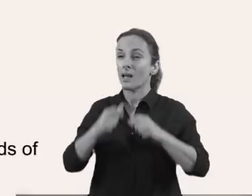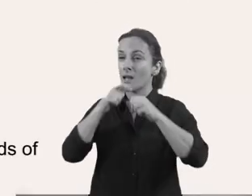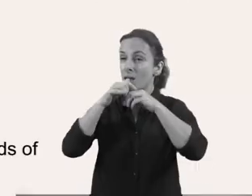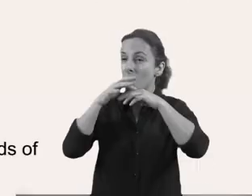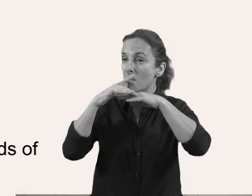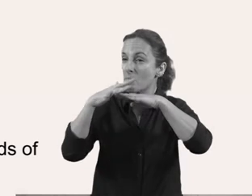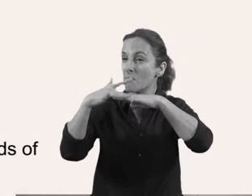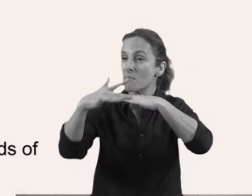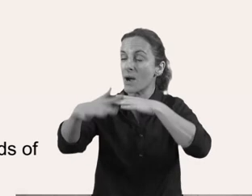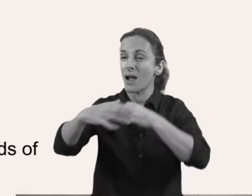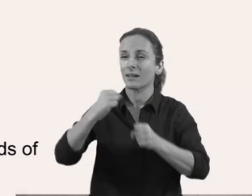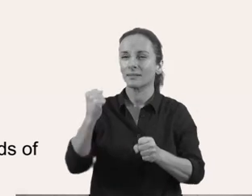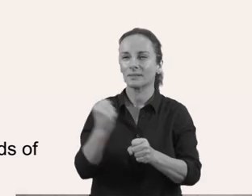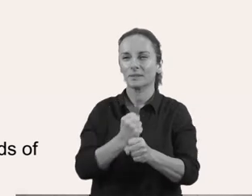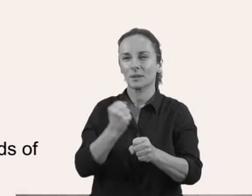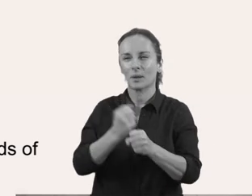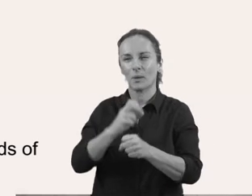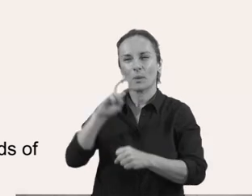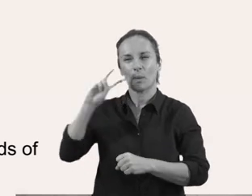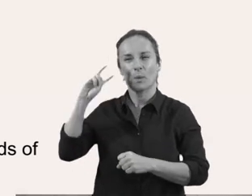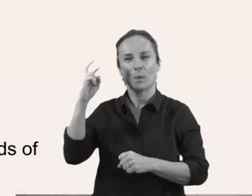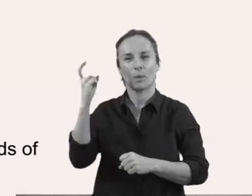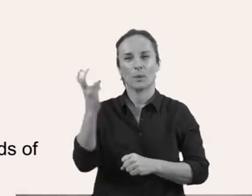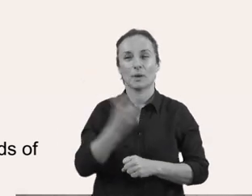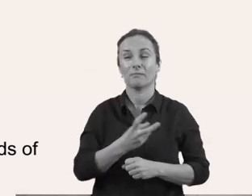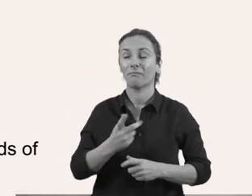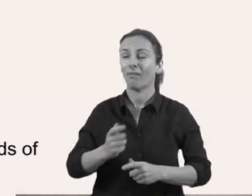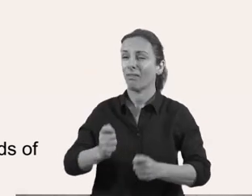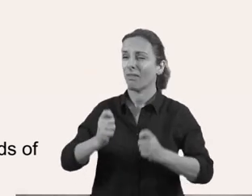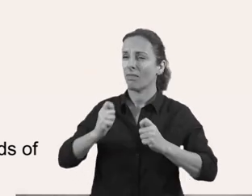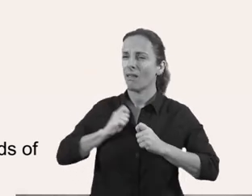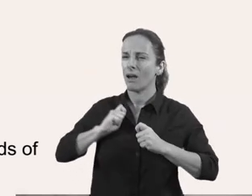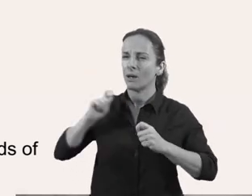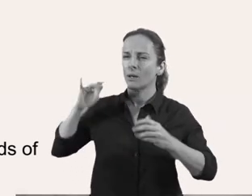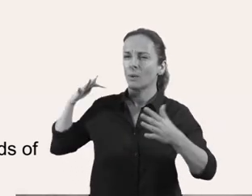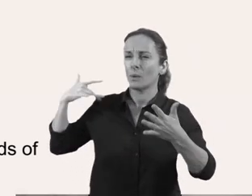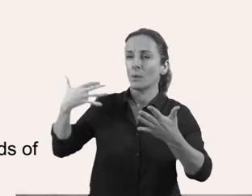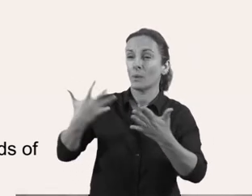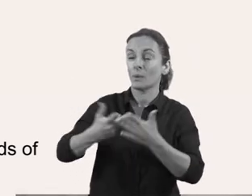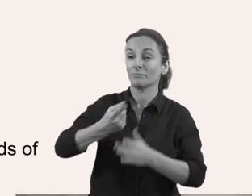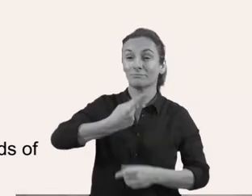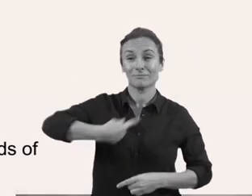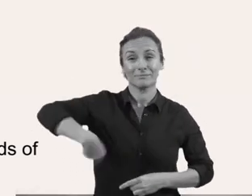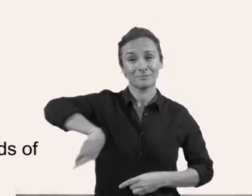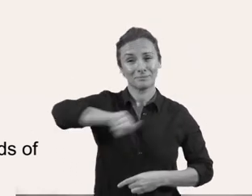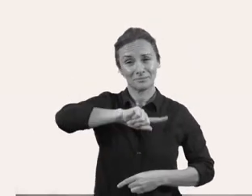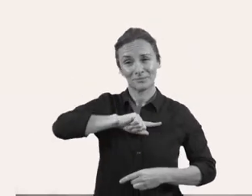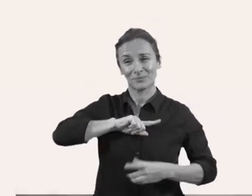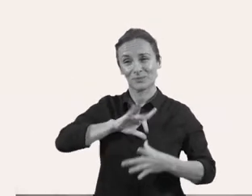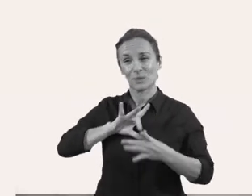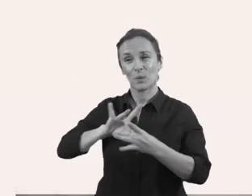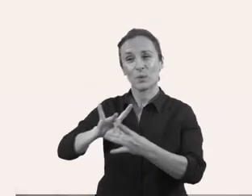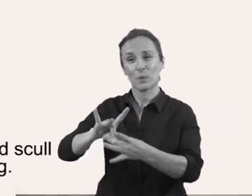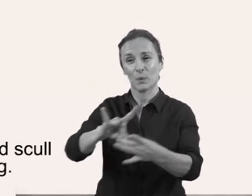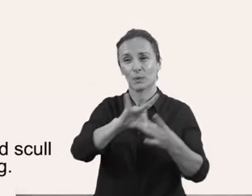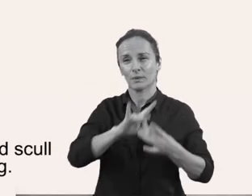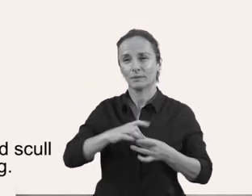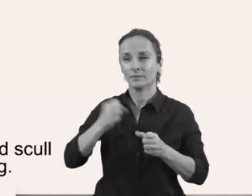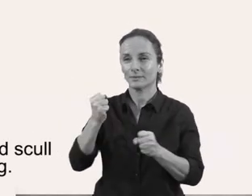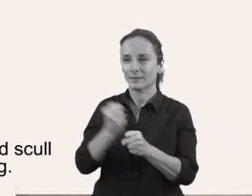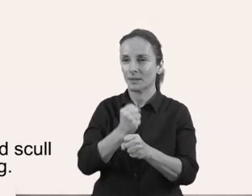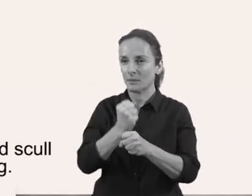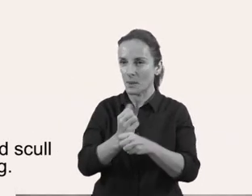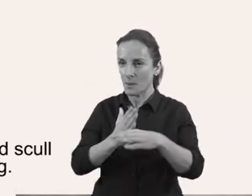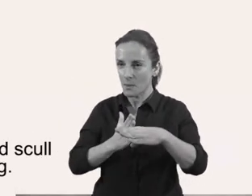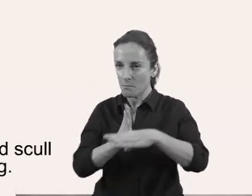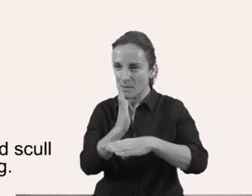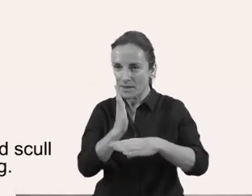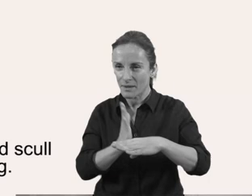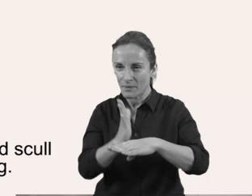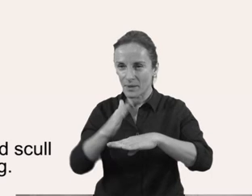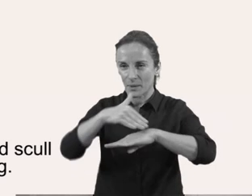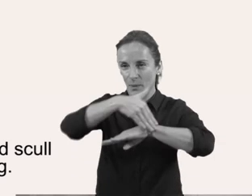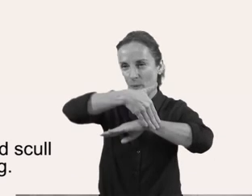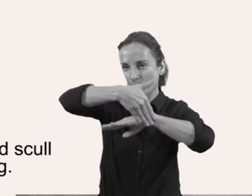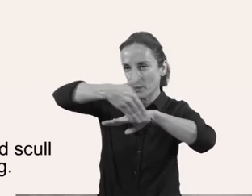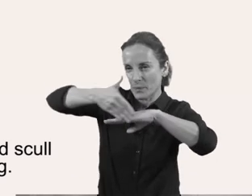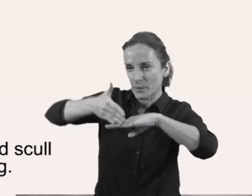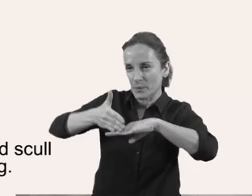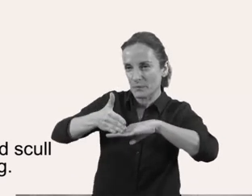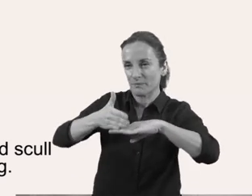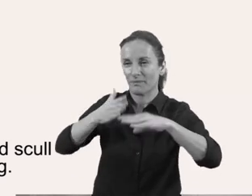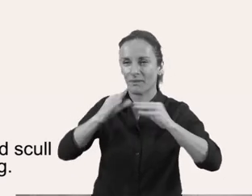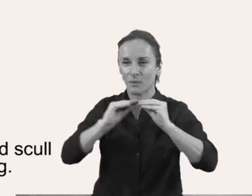Els oficis de la mà ens parlen de milers d'anys d'història de relació amb la mà. Els dels mestres de Calafat,